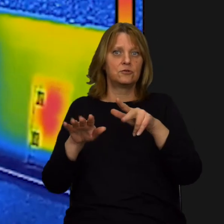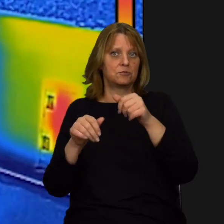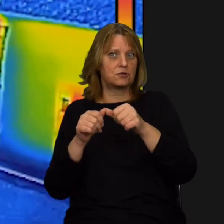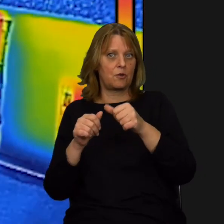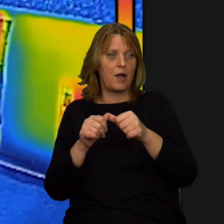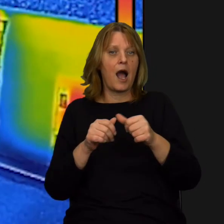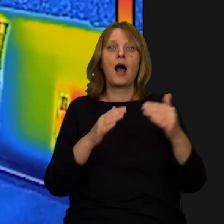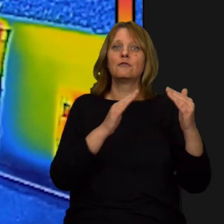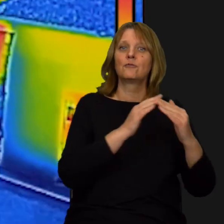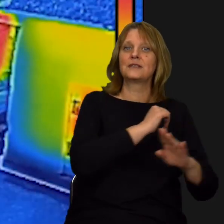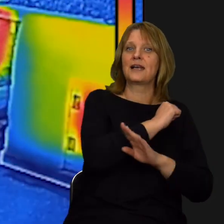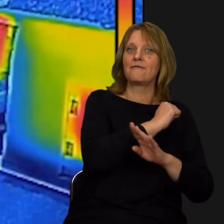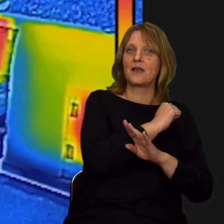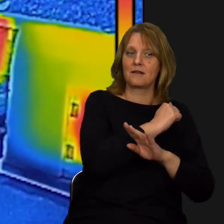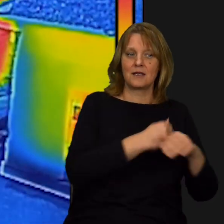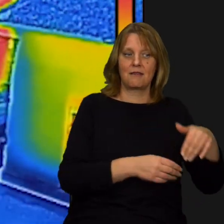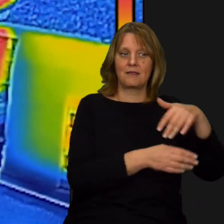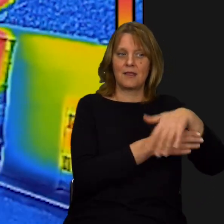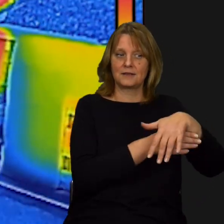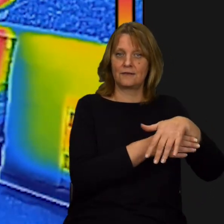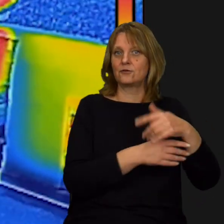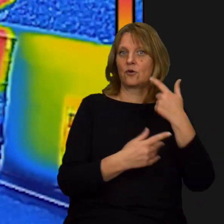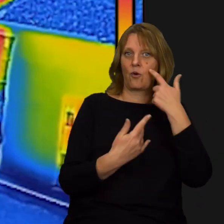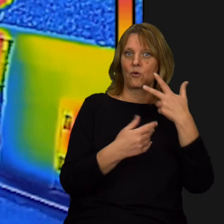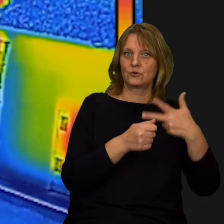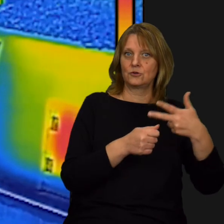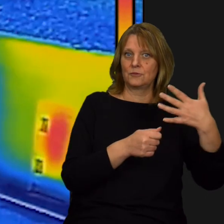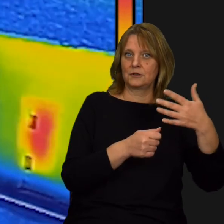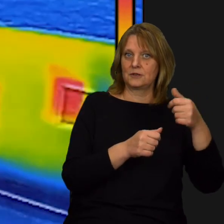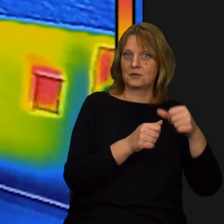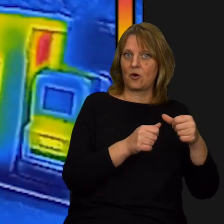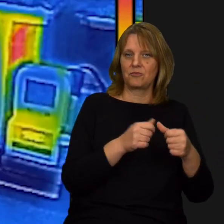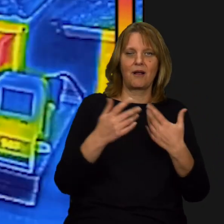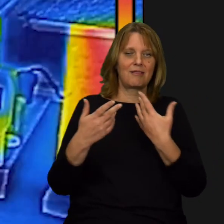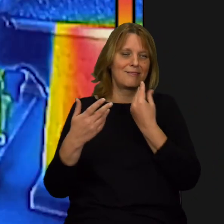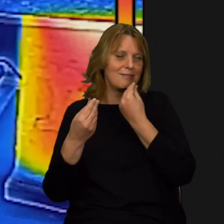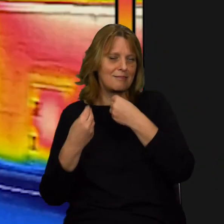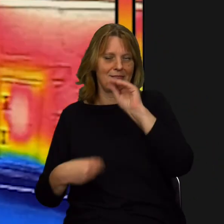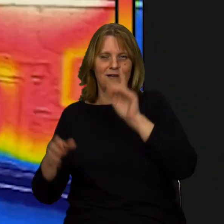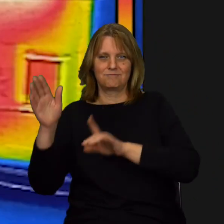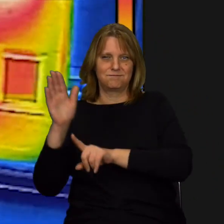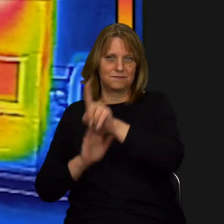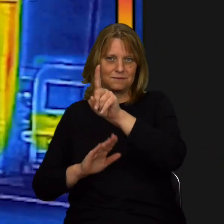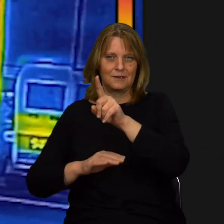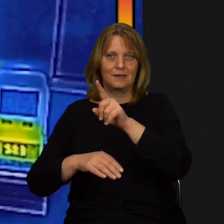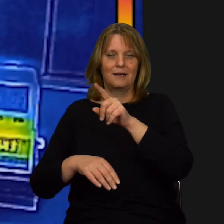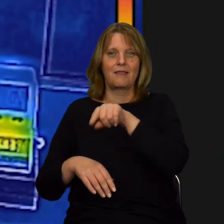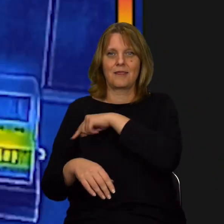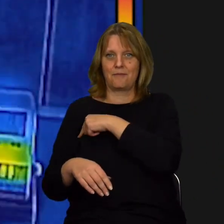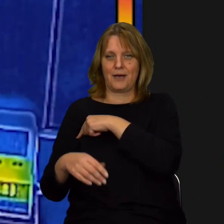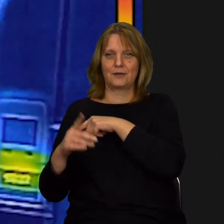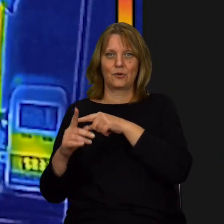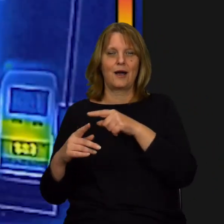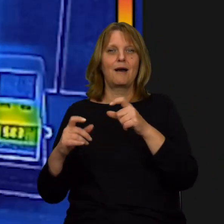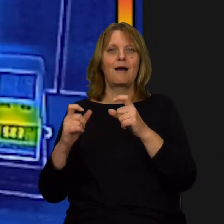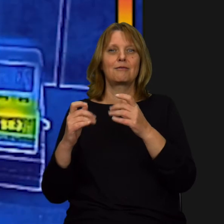wyższa temperatura, bo jest tam około 35 stopni. Ale najwyższa temperaturę spotykamy w domku